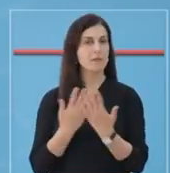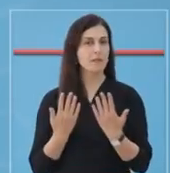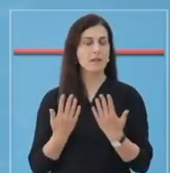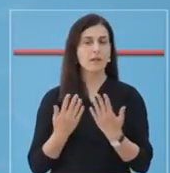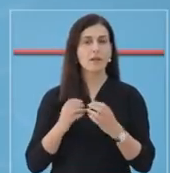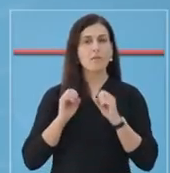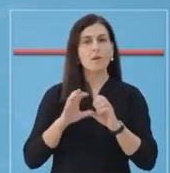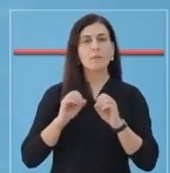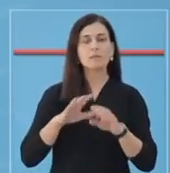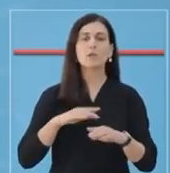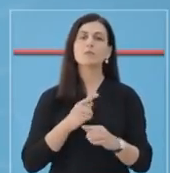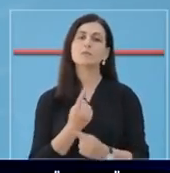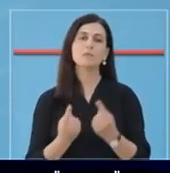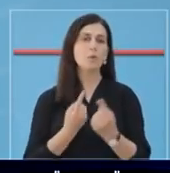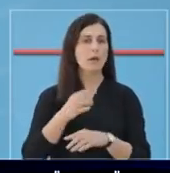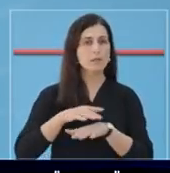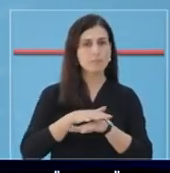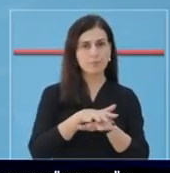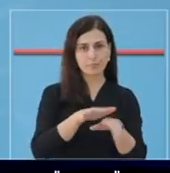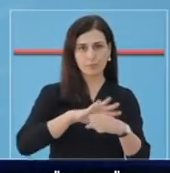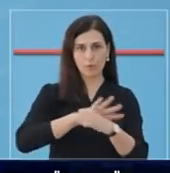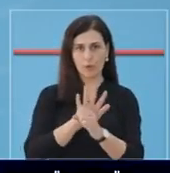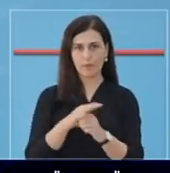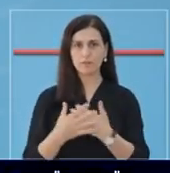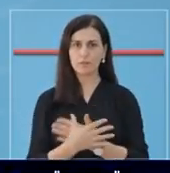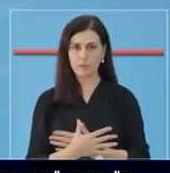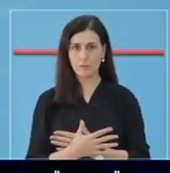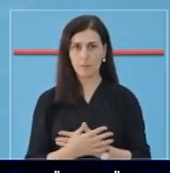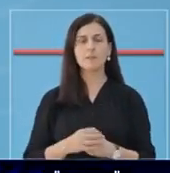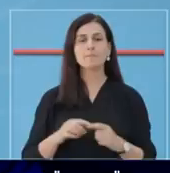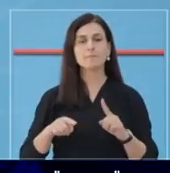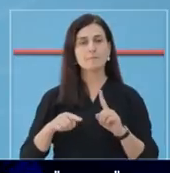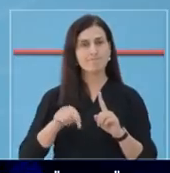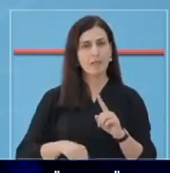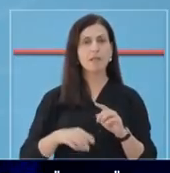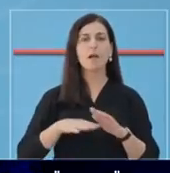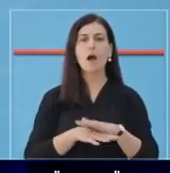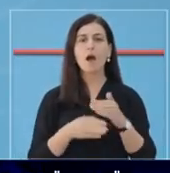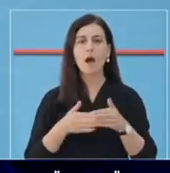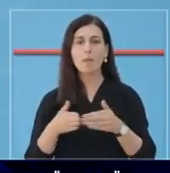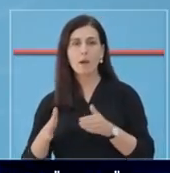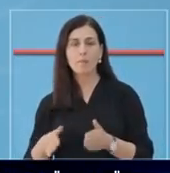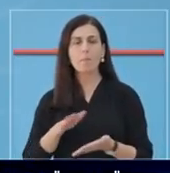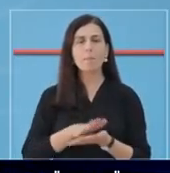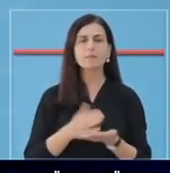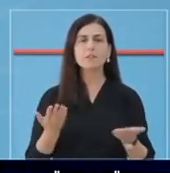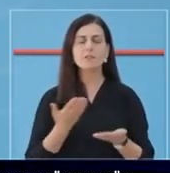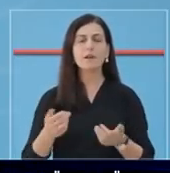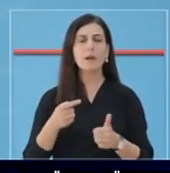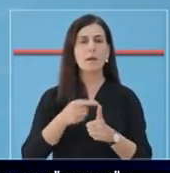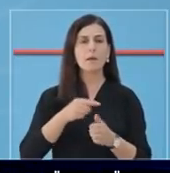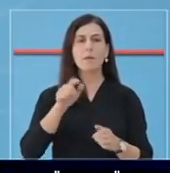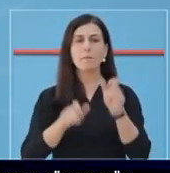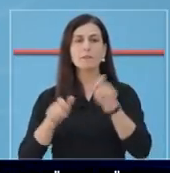Ju informojmë mbi situatën epidemiologike të COVID-19 në Shqipëri. Mbështetur në strategjin e lecimit masave,